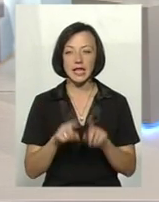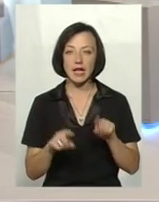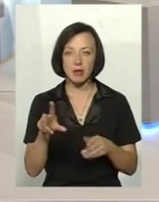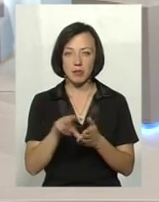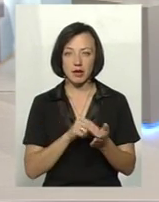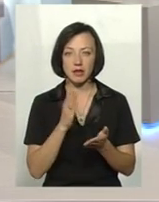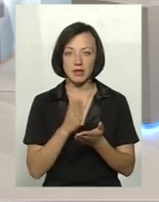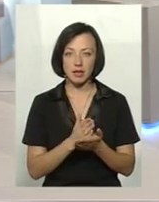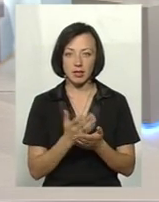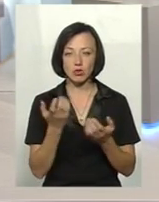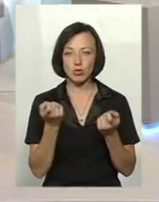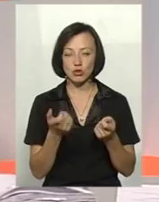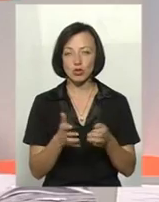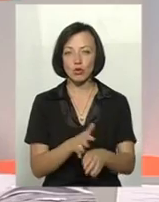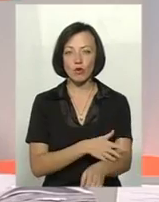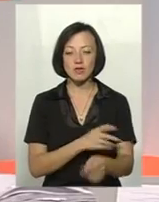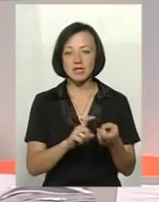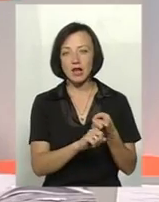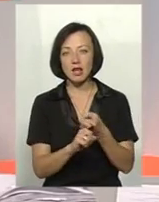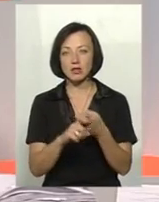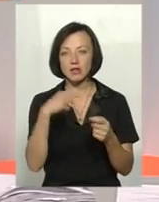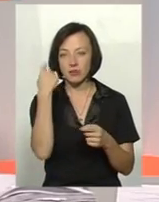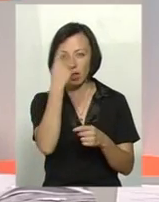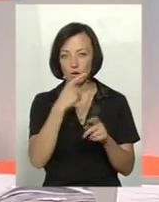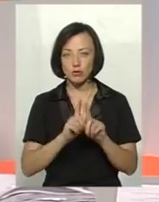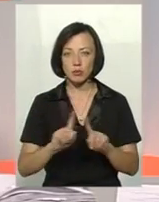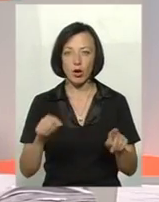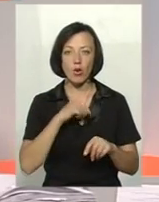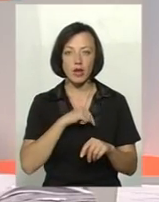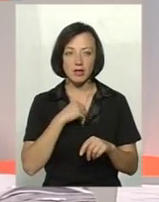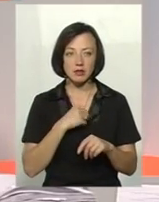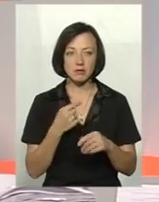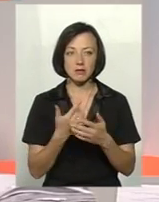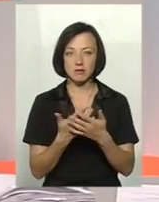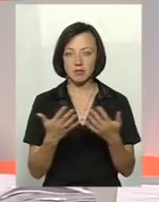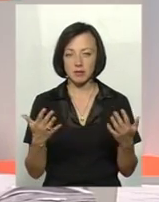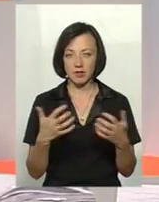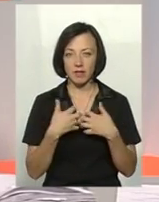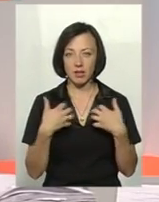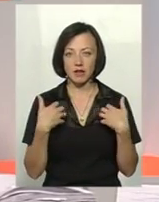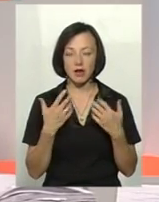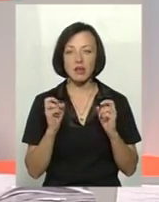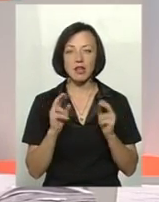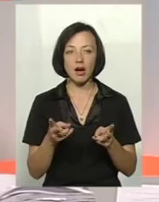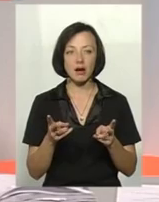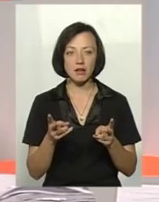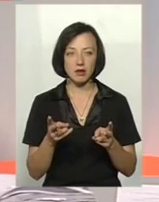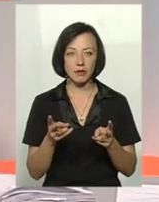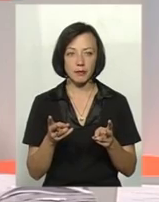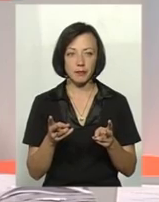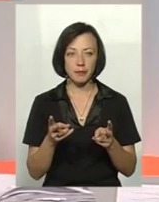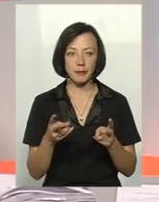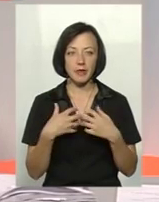приклади є і трошечки довше. Ну, це залежно від індивідуальної особливості організму, від його резисентності, від того, наскільки, значить,